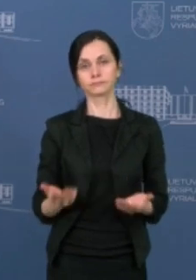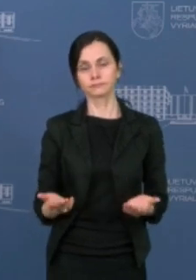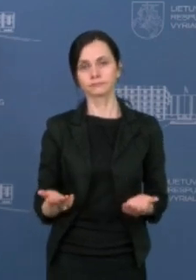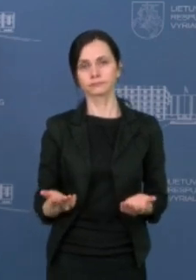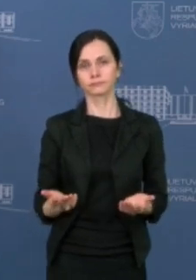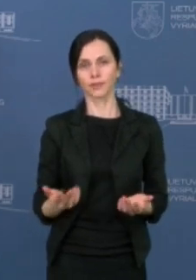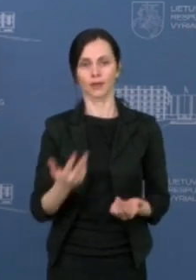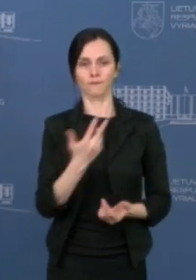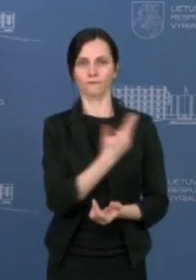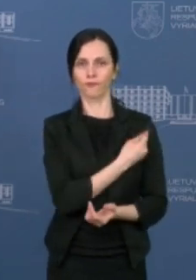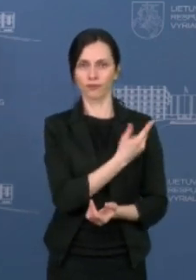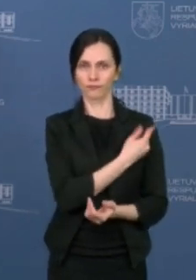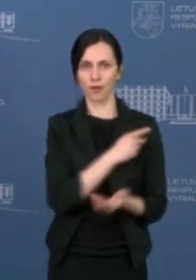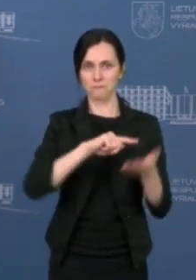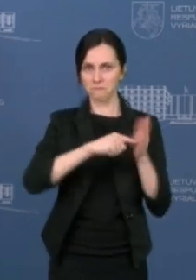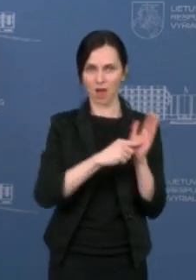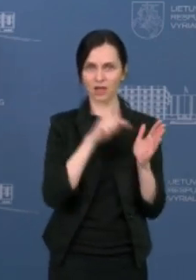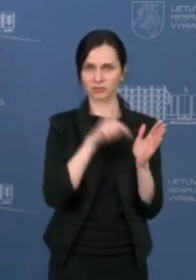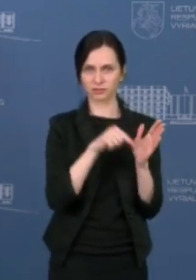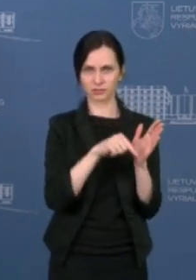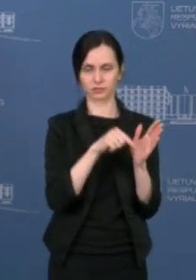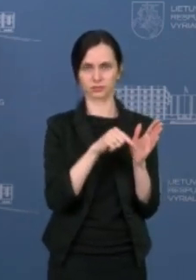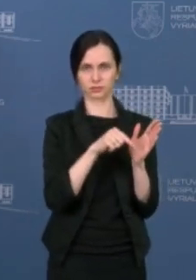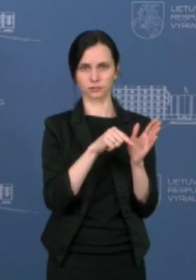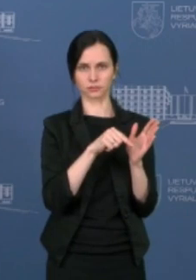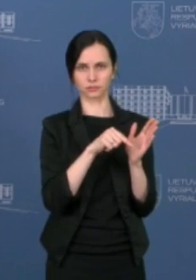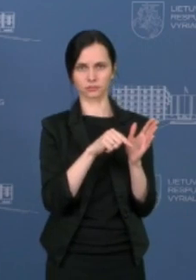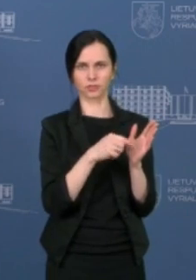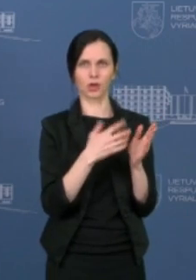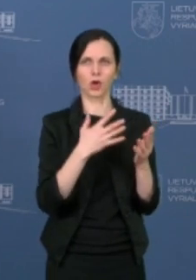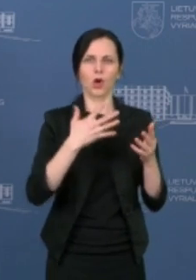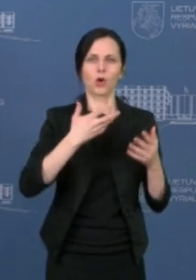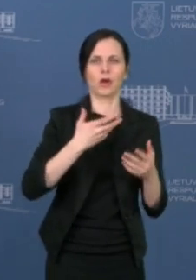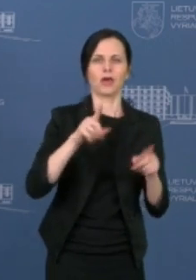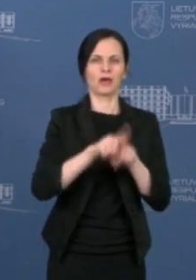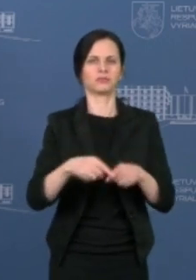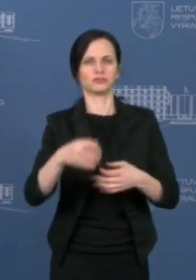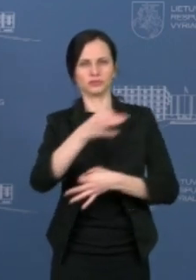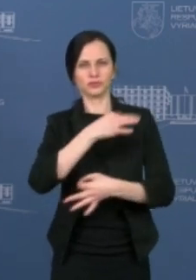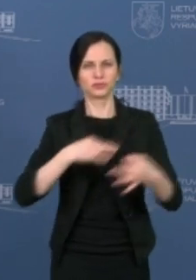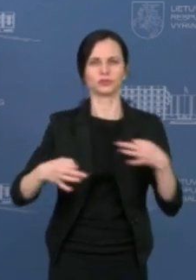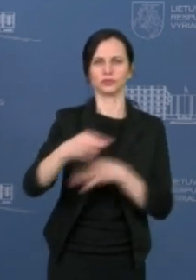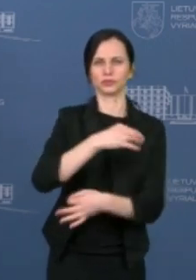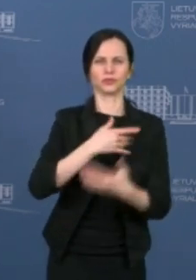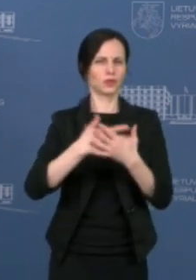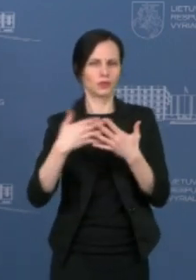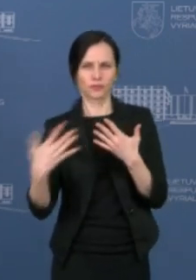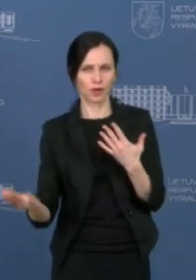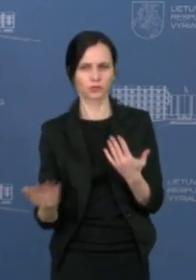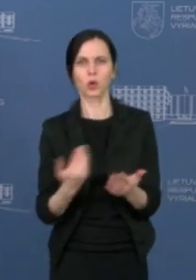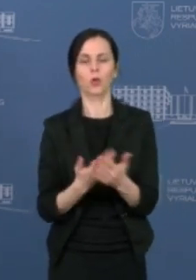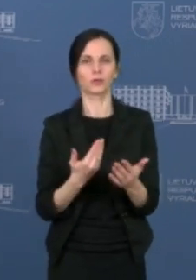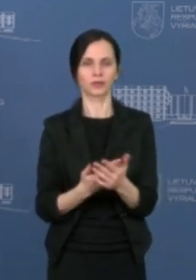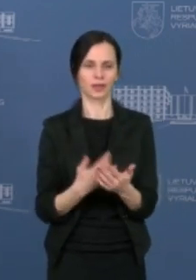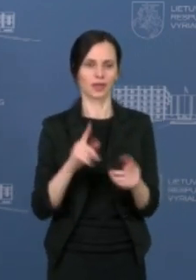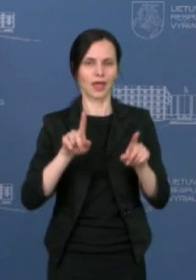vakcinacijos pasas dar turi labai daug karštų diskusijų. Tai yra toks kaip ir tikrai naujas